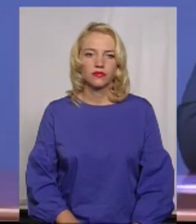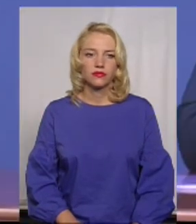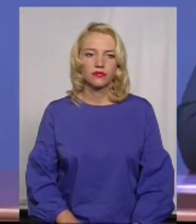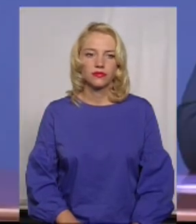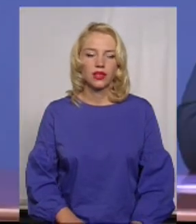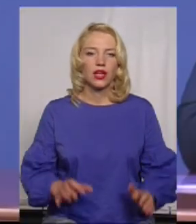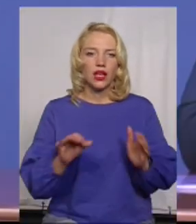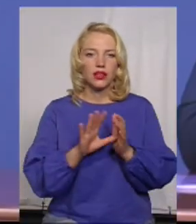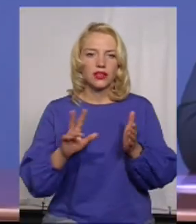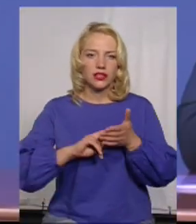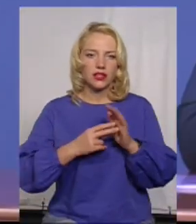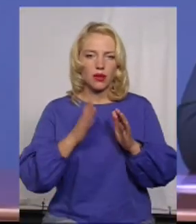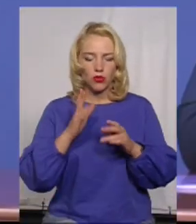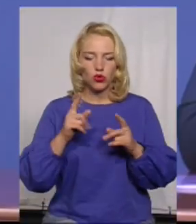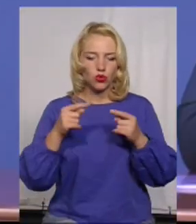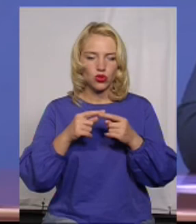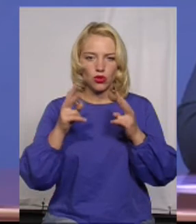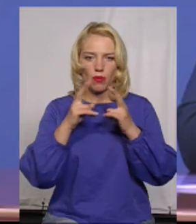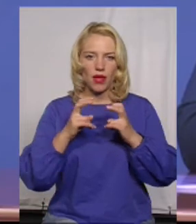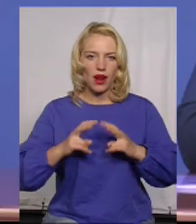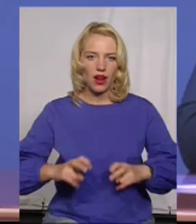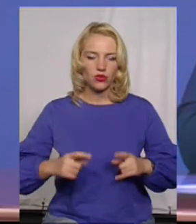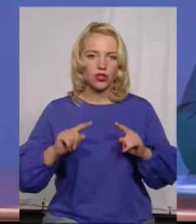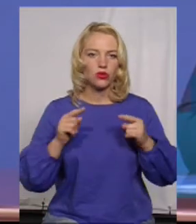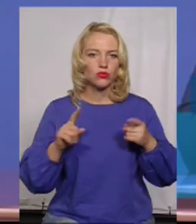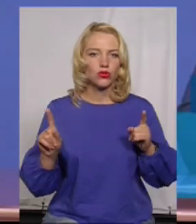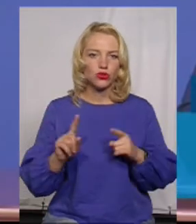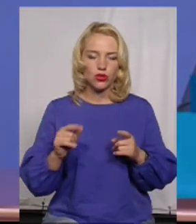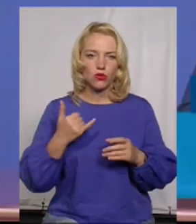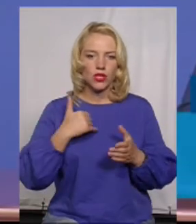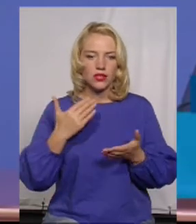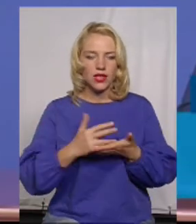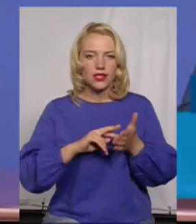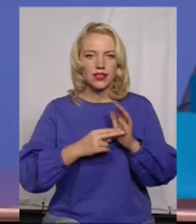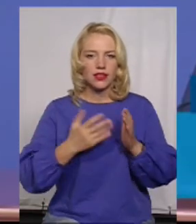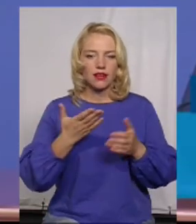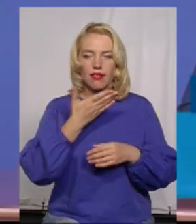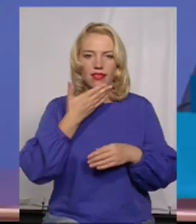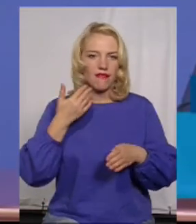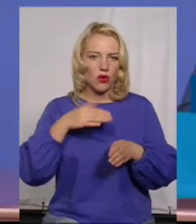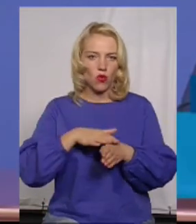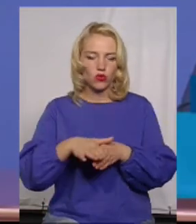Енергетична стратегія точно буде переглянути. Тому що у нас є стратегія, яка не виконується.